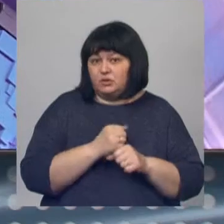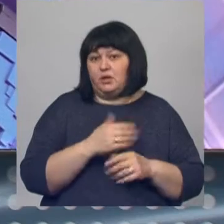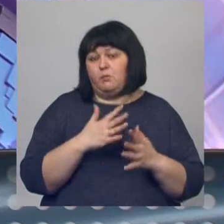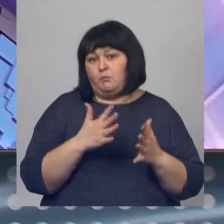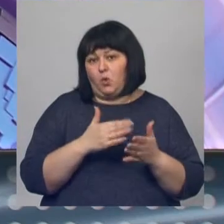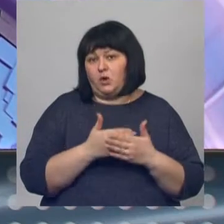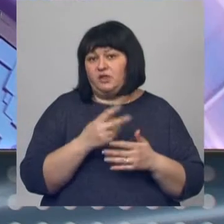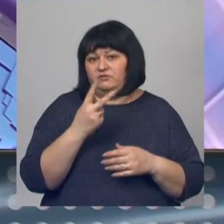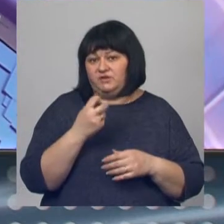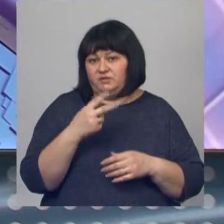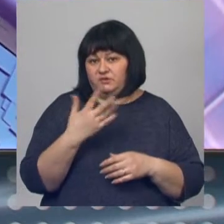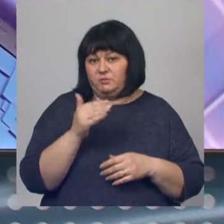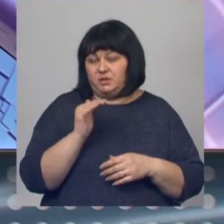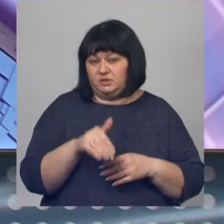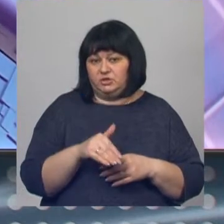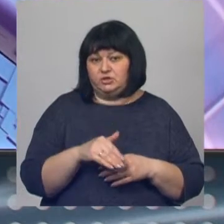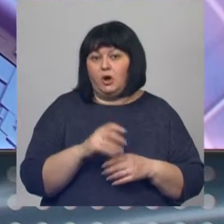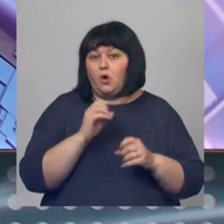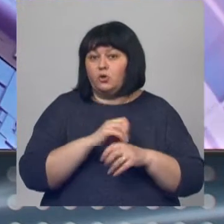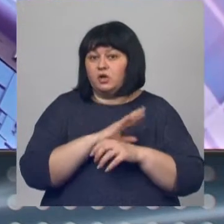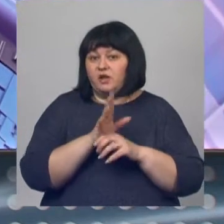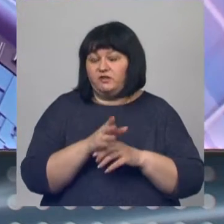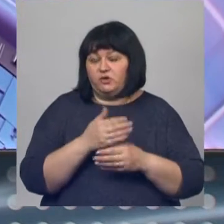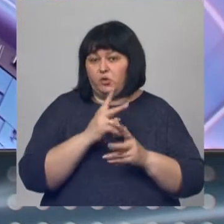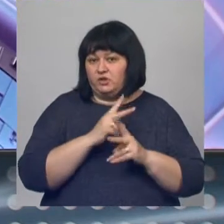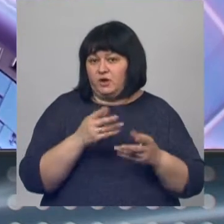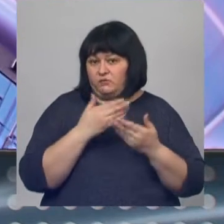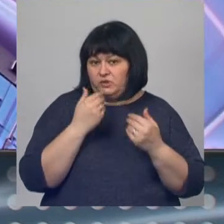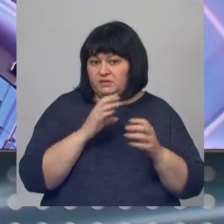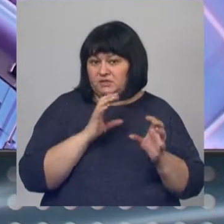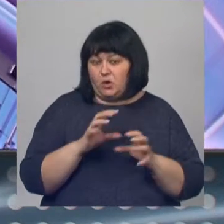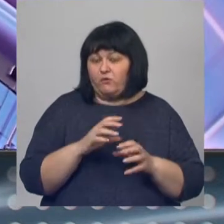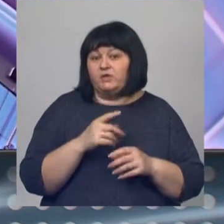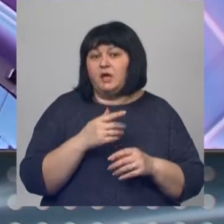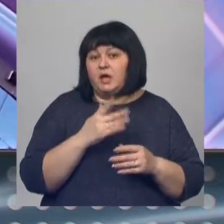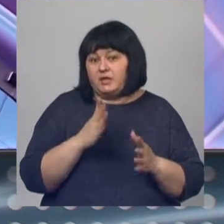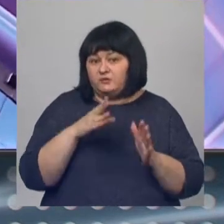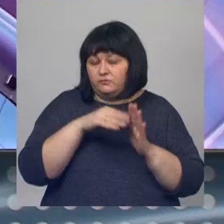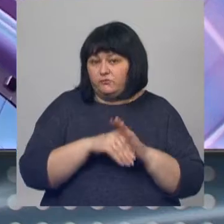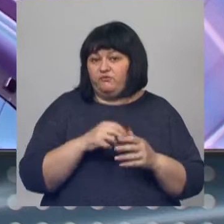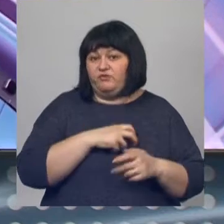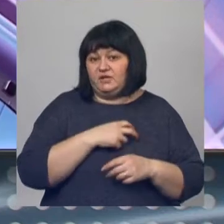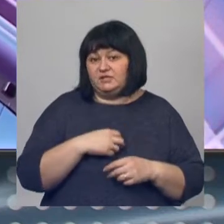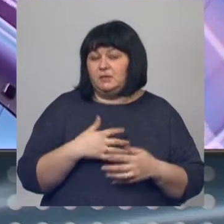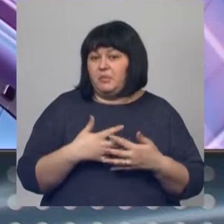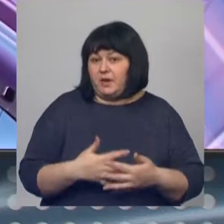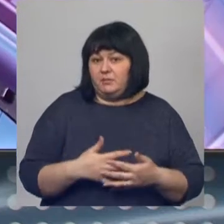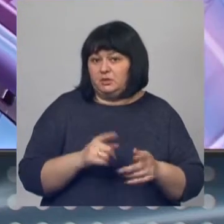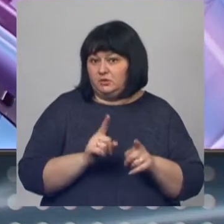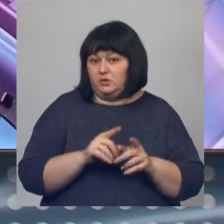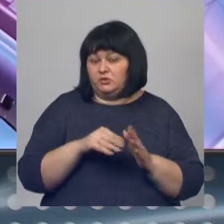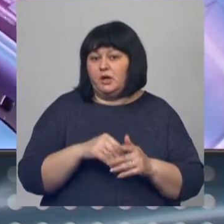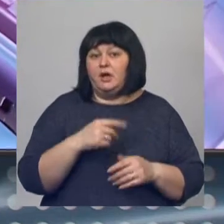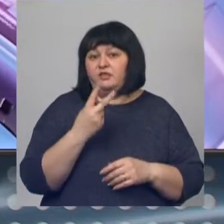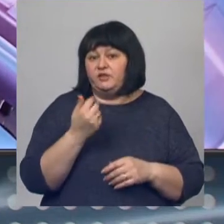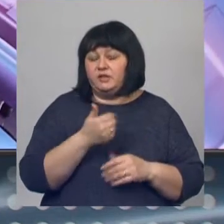От коронавируса не застрахован никто. В зоне риска не только дети и пожилые, но и беременные. Две недели назад одна из